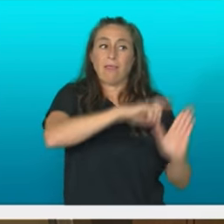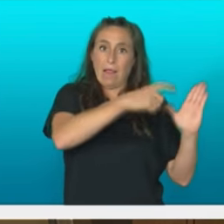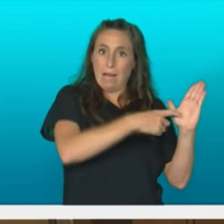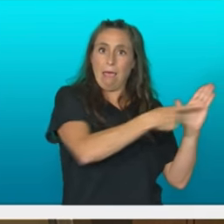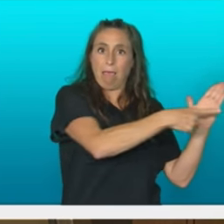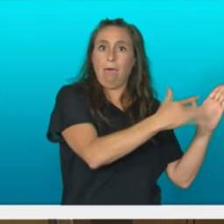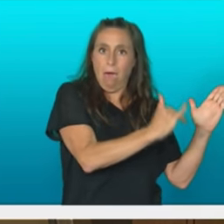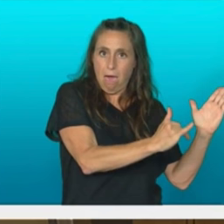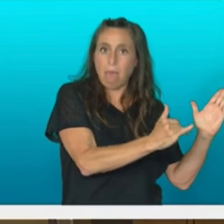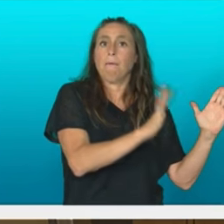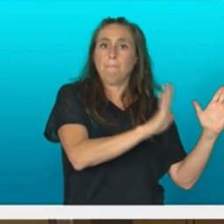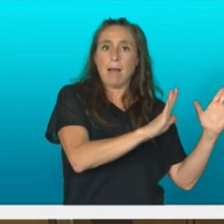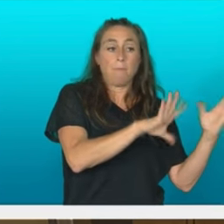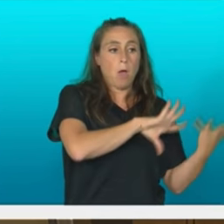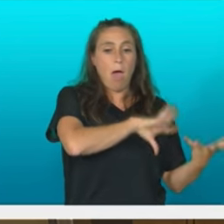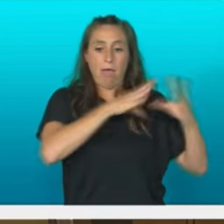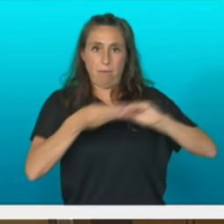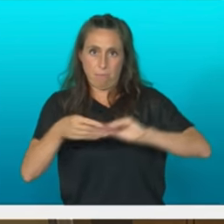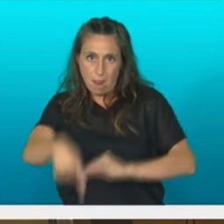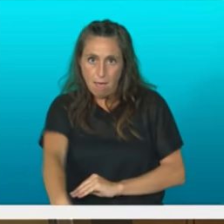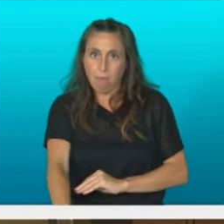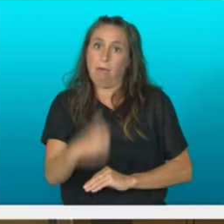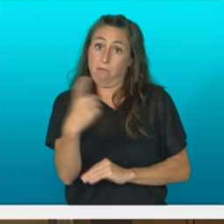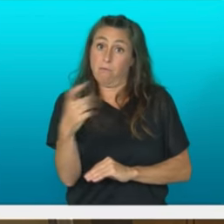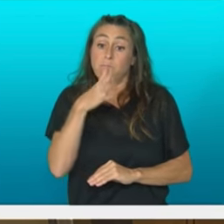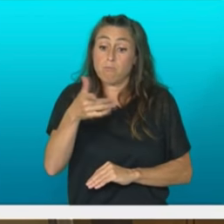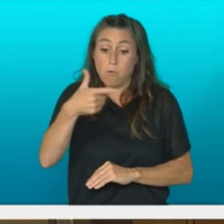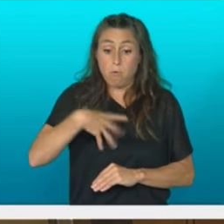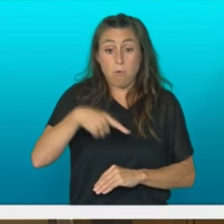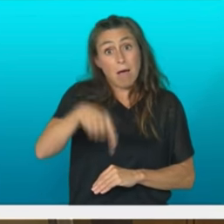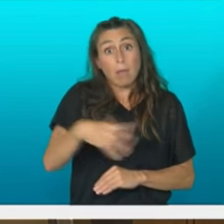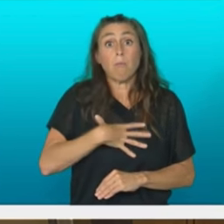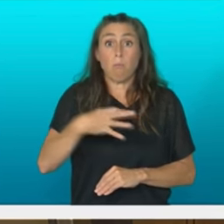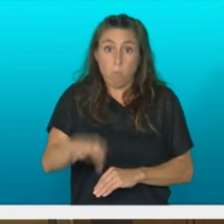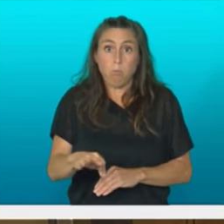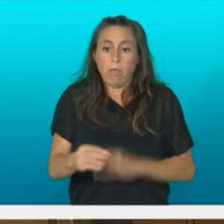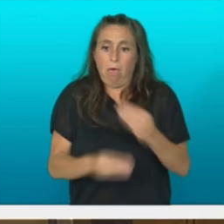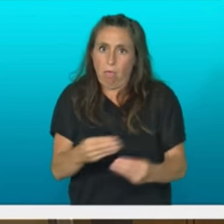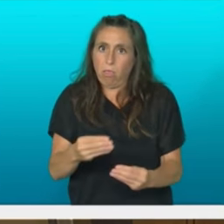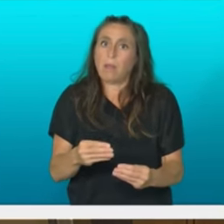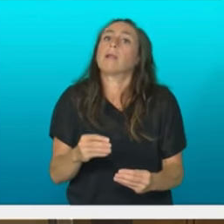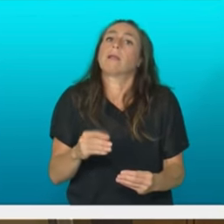berrartu behar genduke. Hemen ere badaukagulako aukera, eta badaukagulako erantzukizuna.